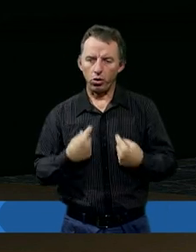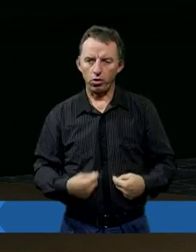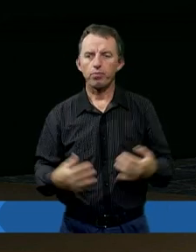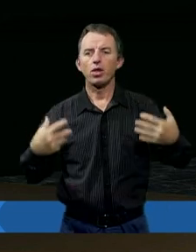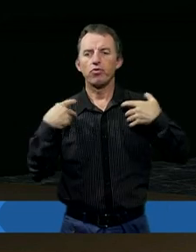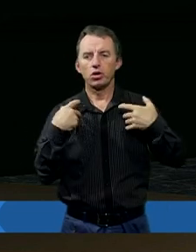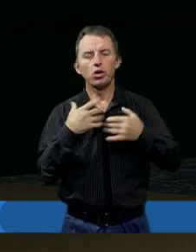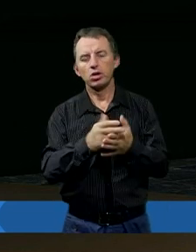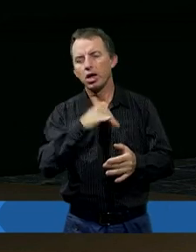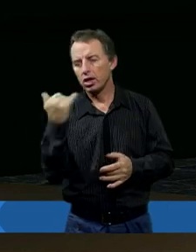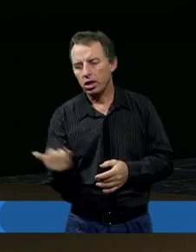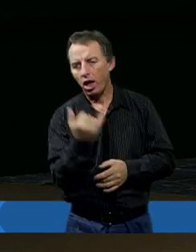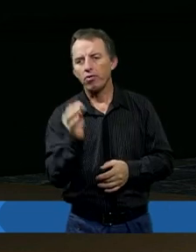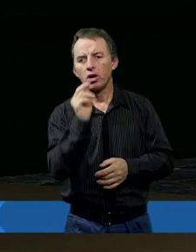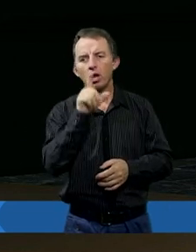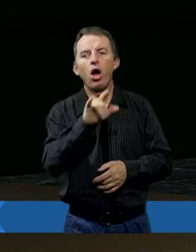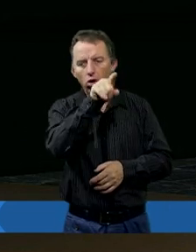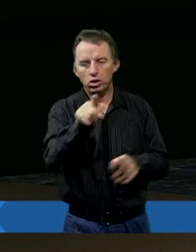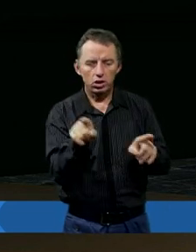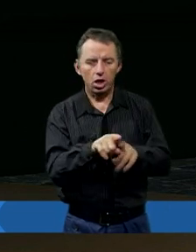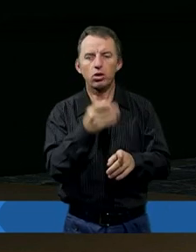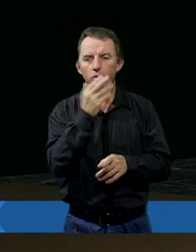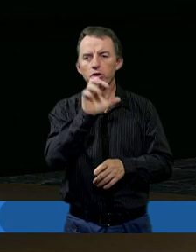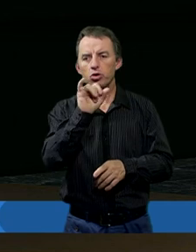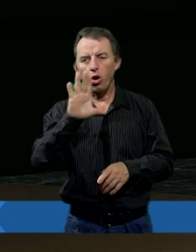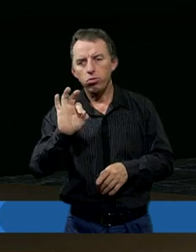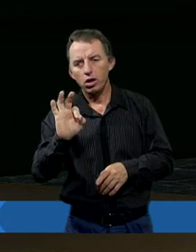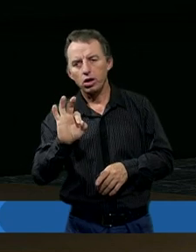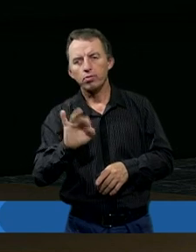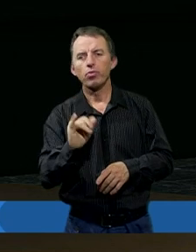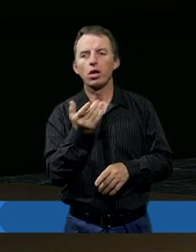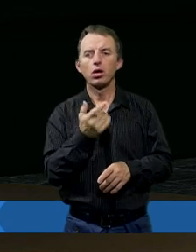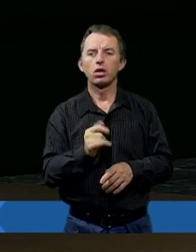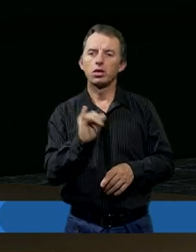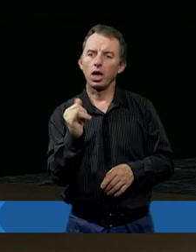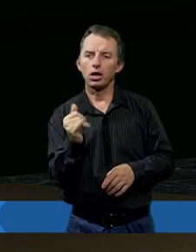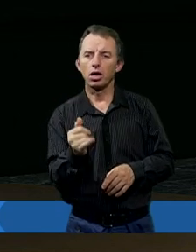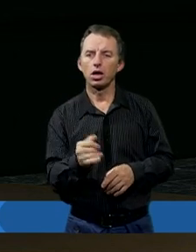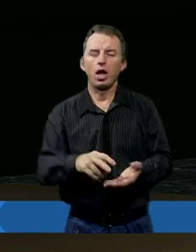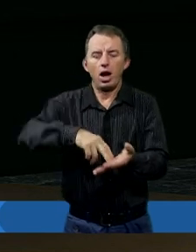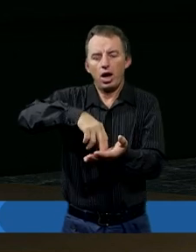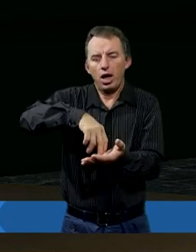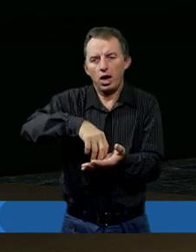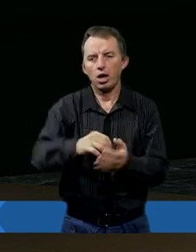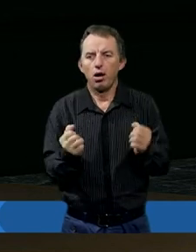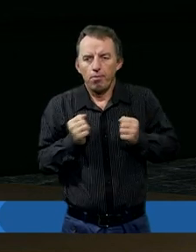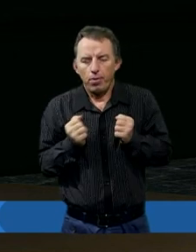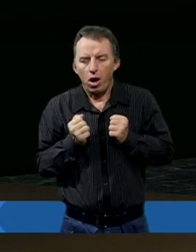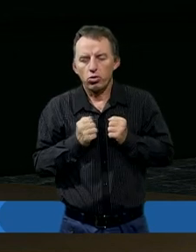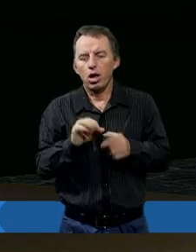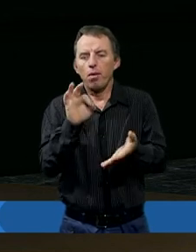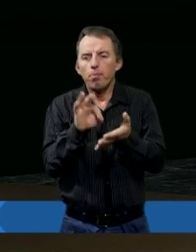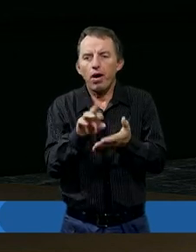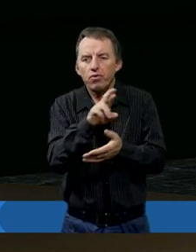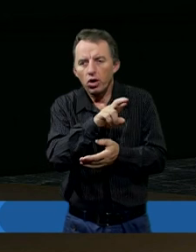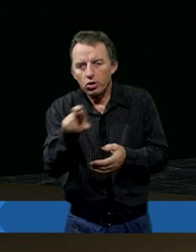Ale w życiu nie zawsze tak jest. I on też mówi, że w jakichś swoich lękach bał się pewnych